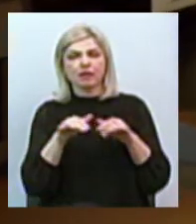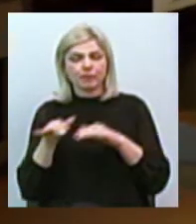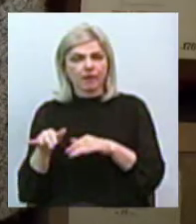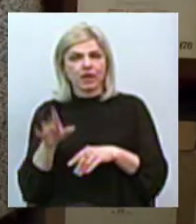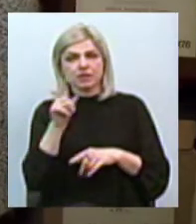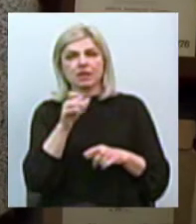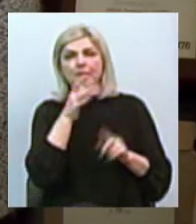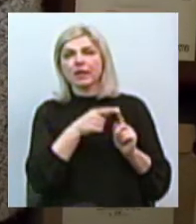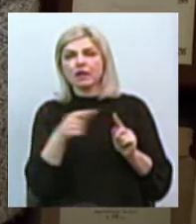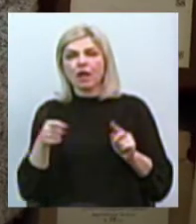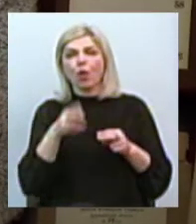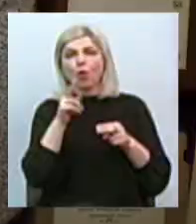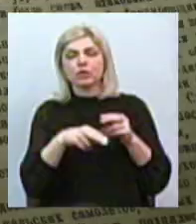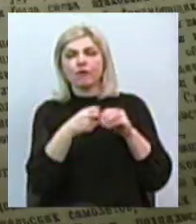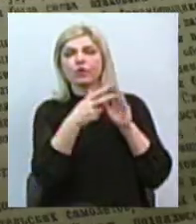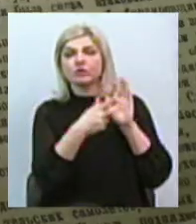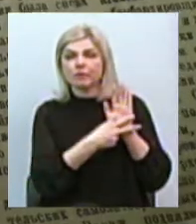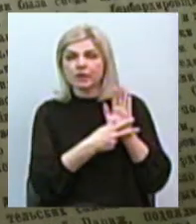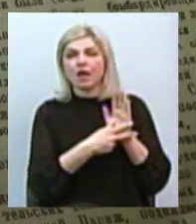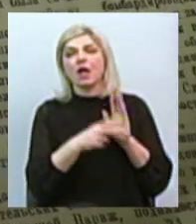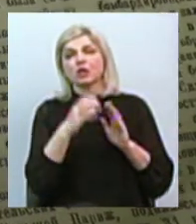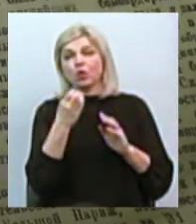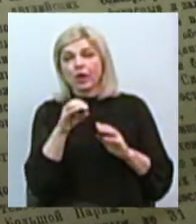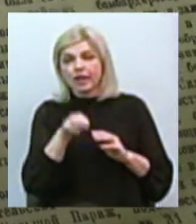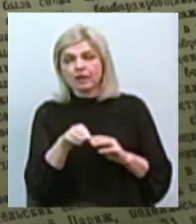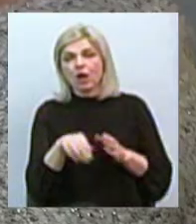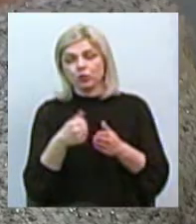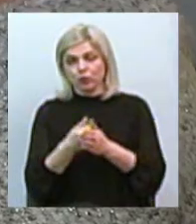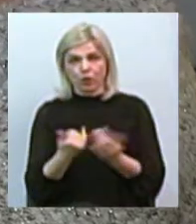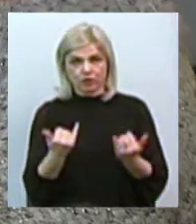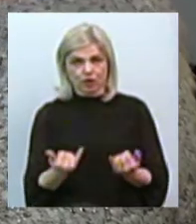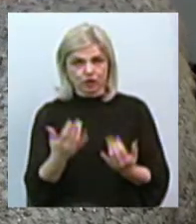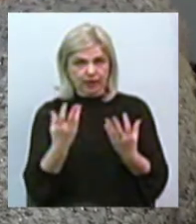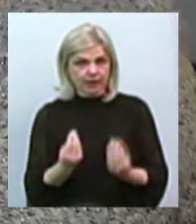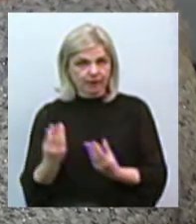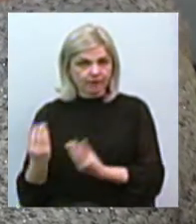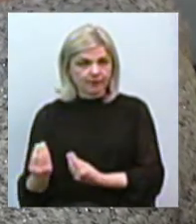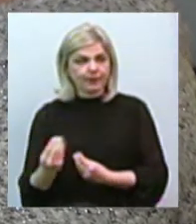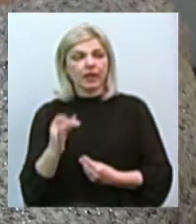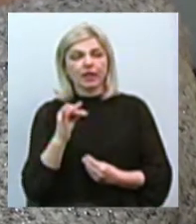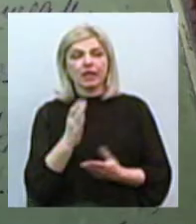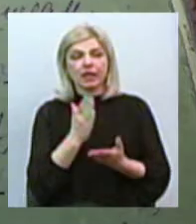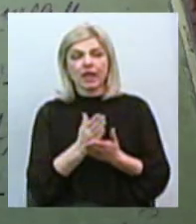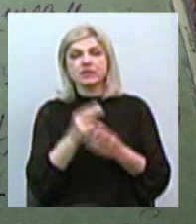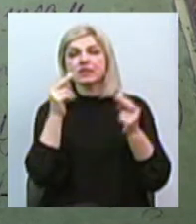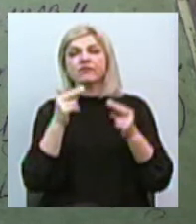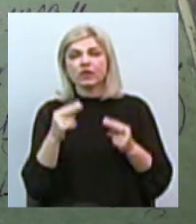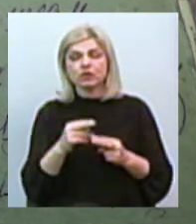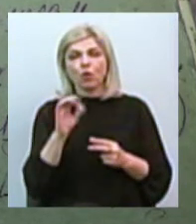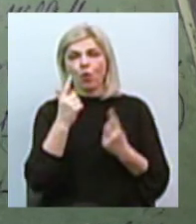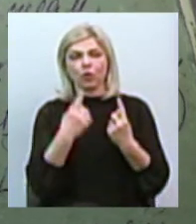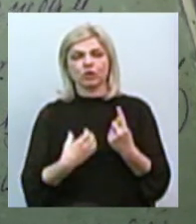період кінця 18-го століття та до наших днів. З-поміж цих документів є свідчення і про одну із